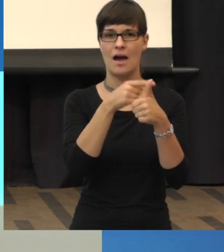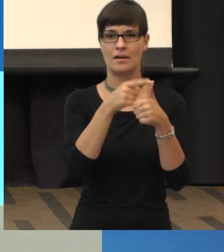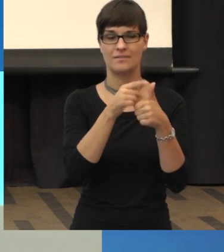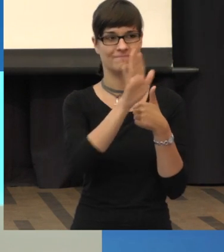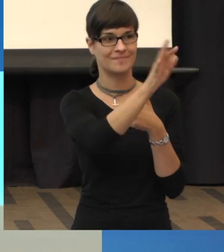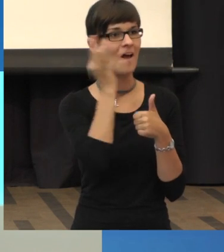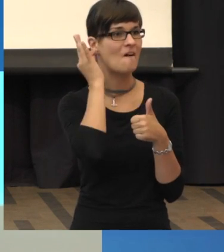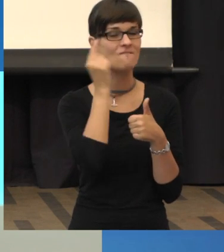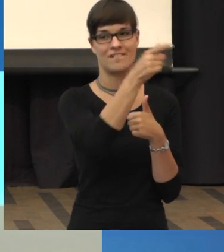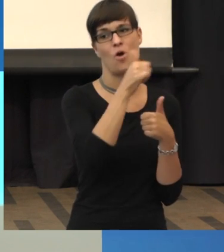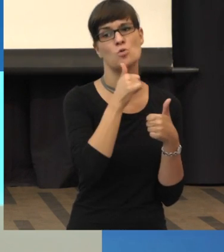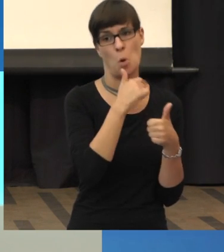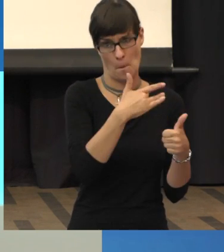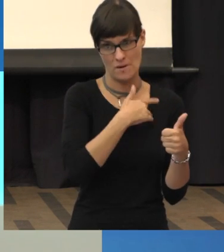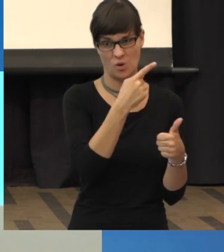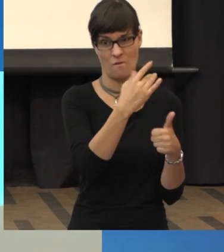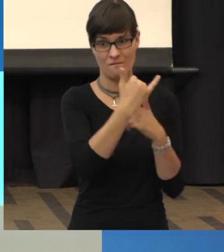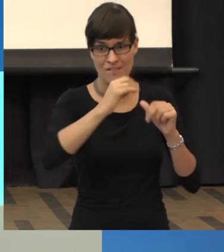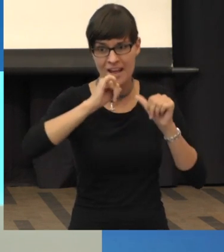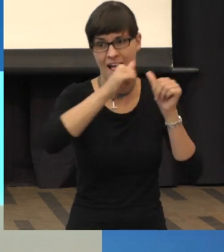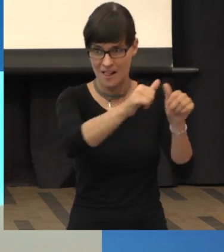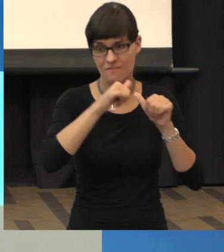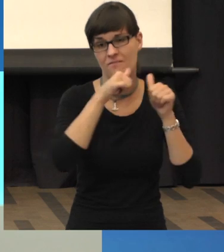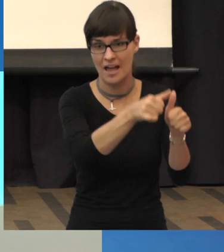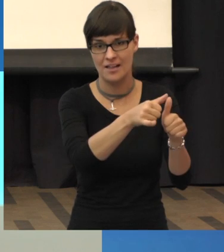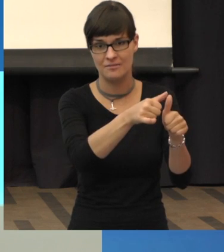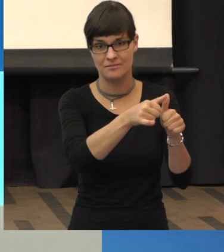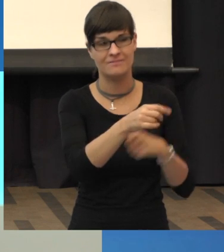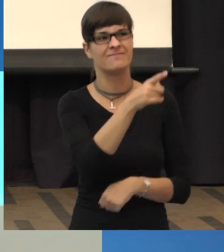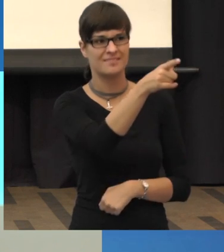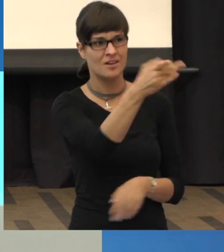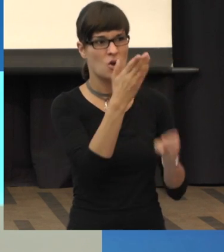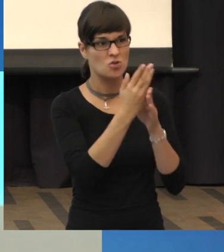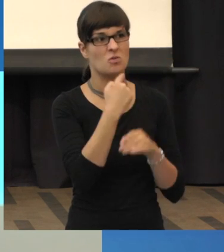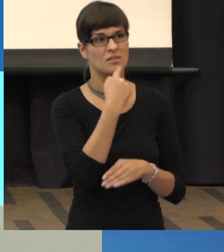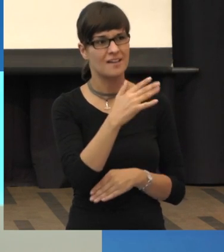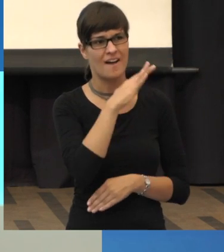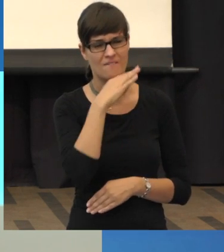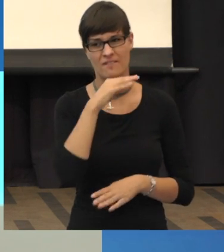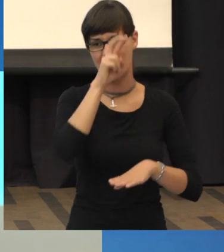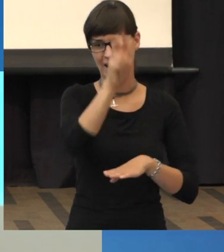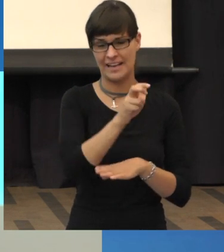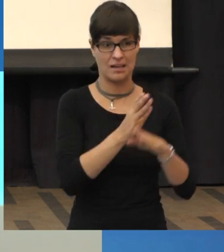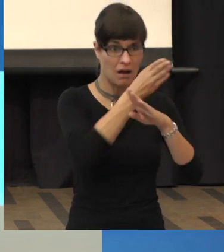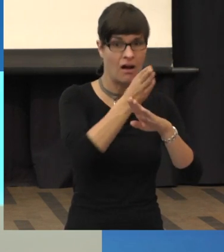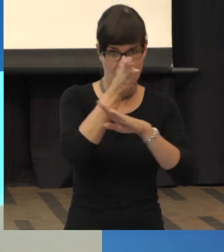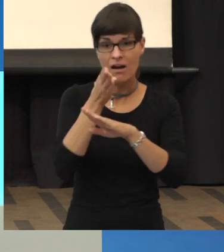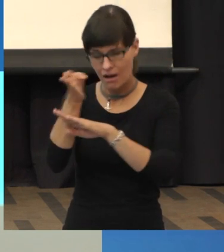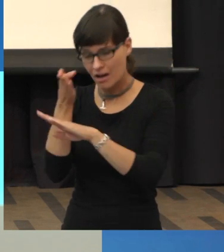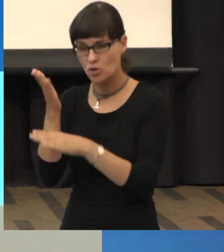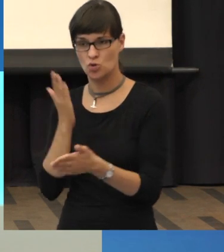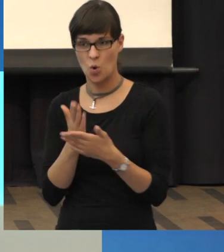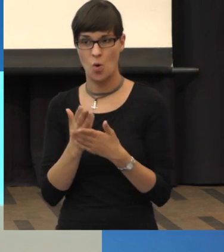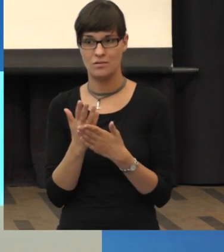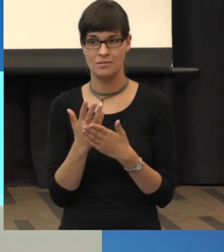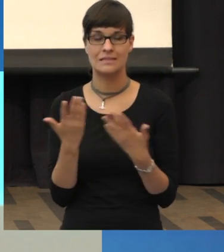Wir kennen, also ich kenne jetzt den Fall konkret nicht, aber Sie hatten ja schon gesagt, Sie waren ja schon in verschiedenen Kliniken. Es gibt halt